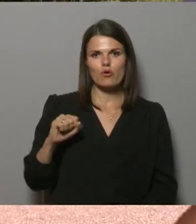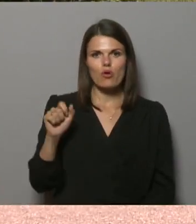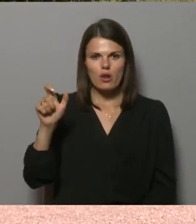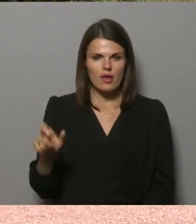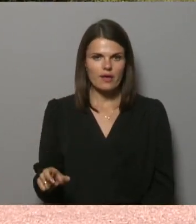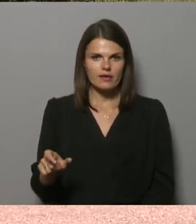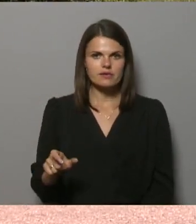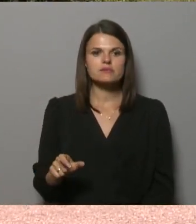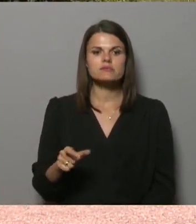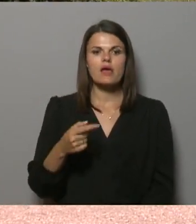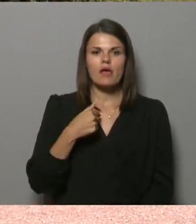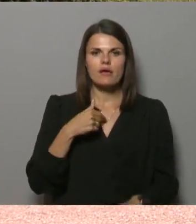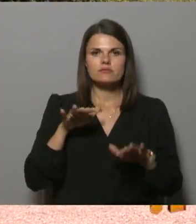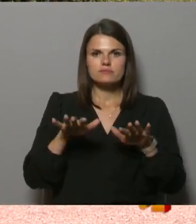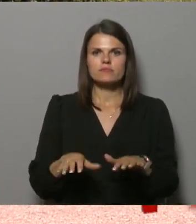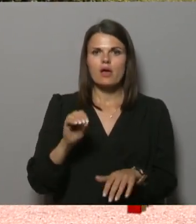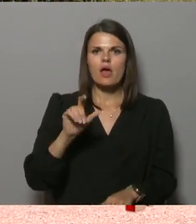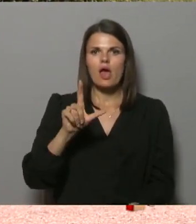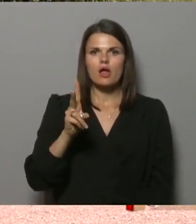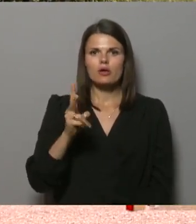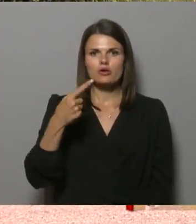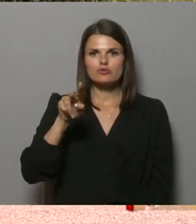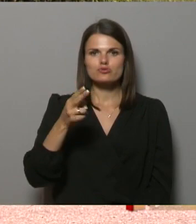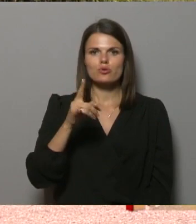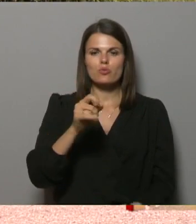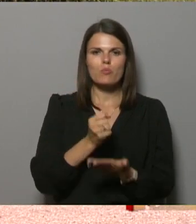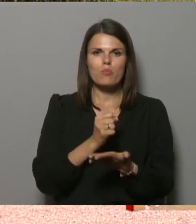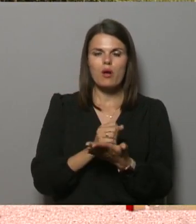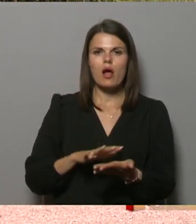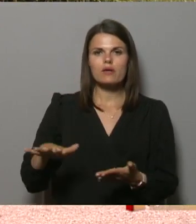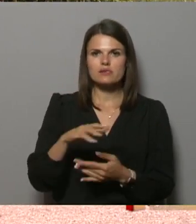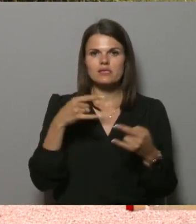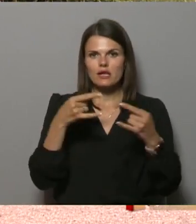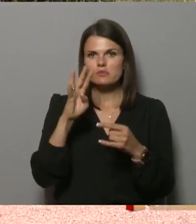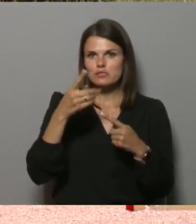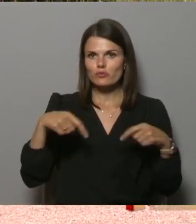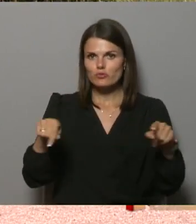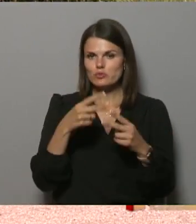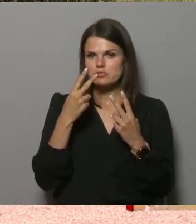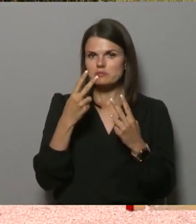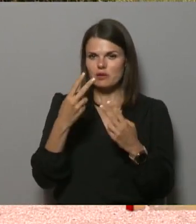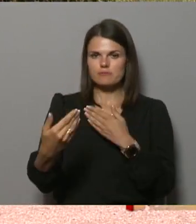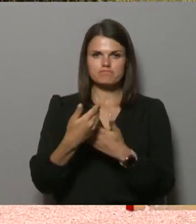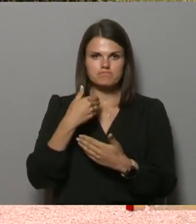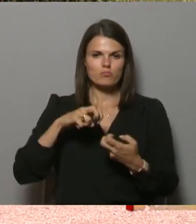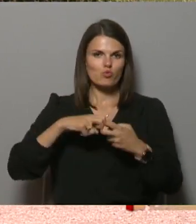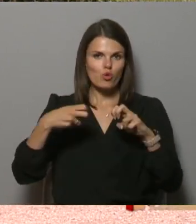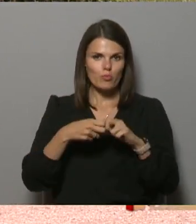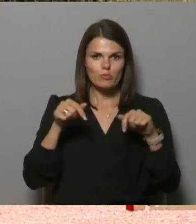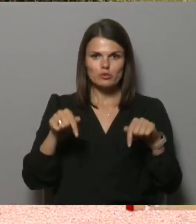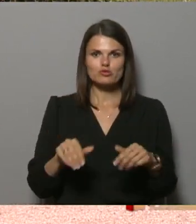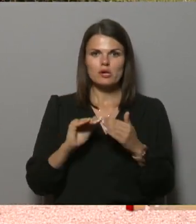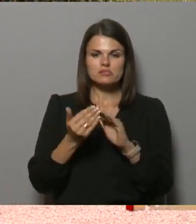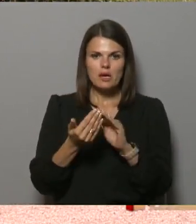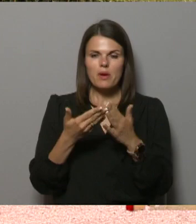Es atrodos Elgšņu pagastā apsērdē. Raidījumu 4. studiju skatītāji vairsies pie mums ar problēmu, ka šajā